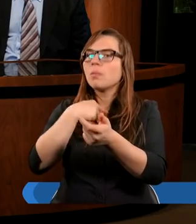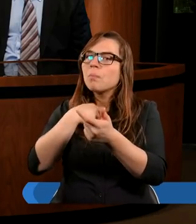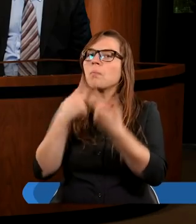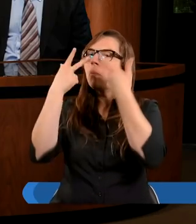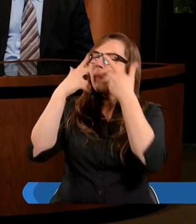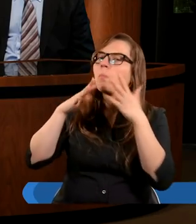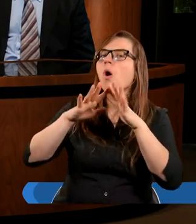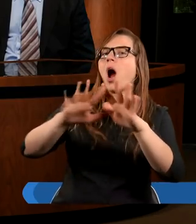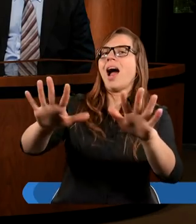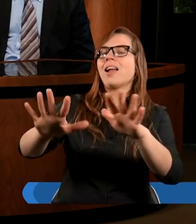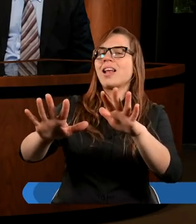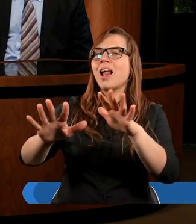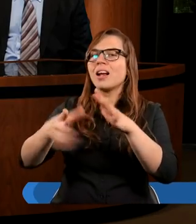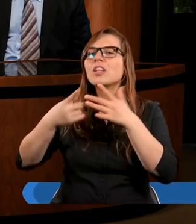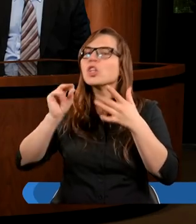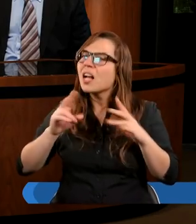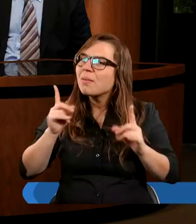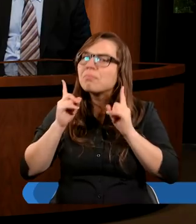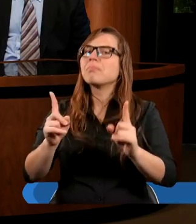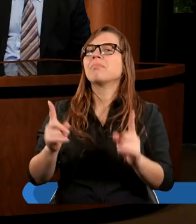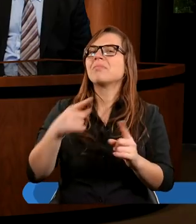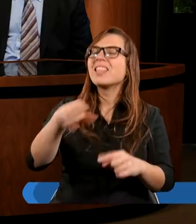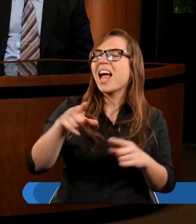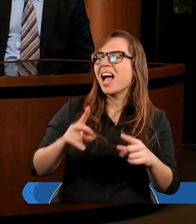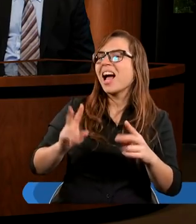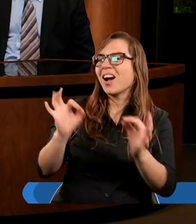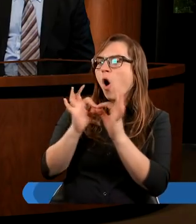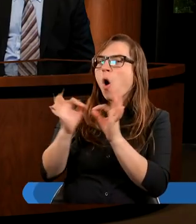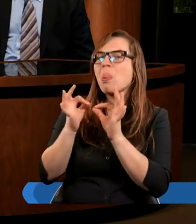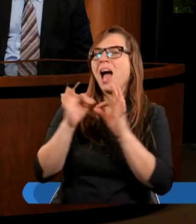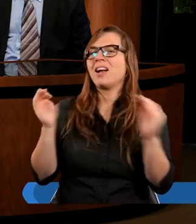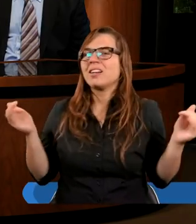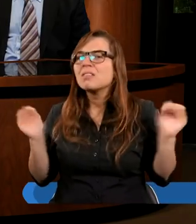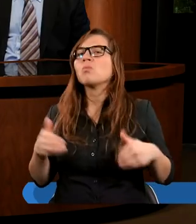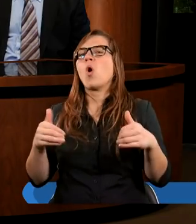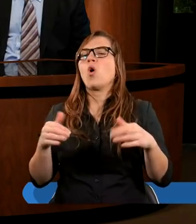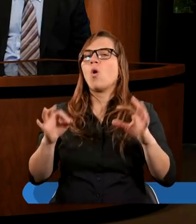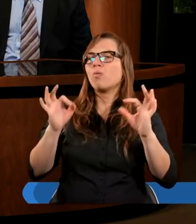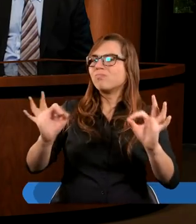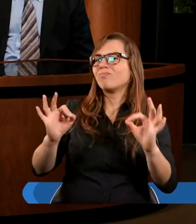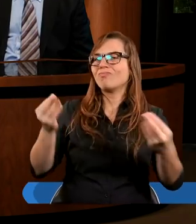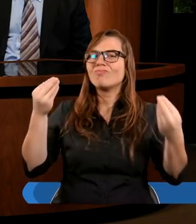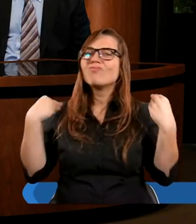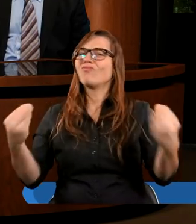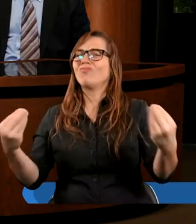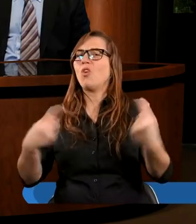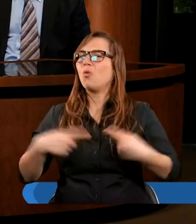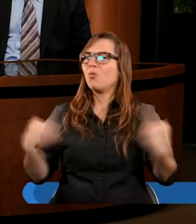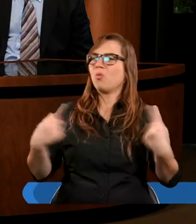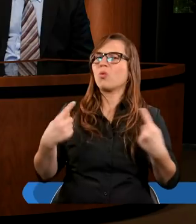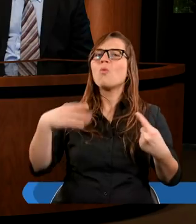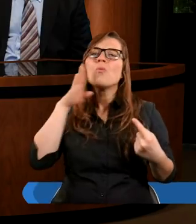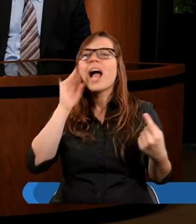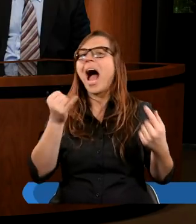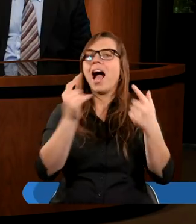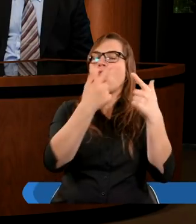pokazali, że jednak te relacje mogą być naprawdę piękne właśnie w kościele, w